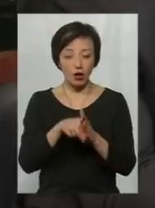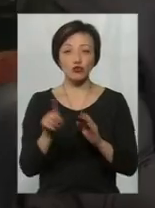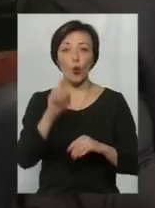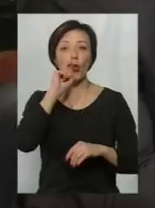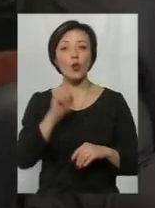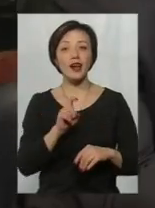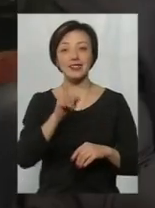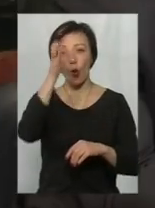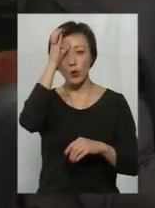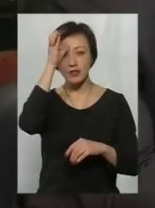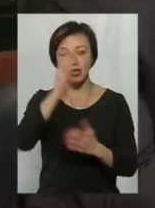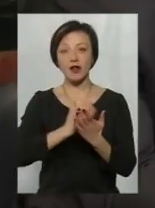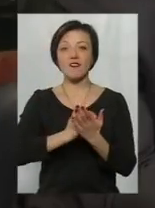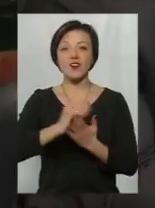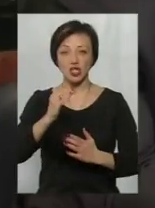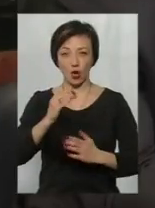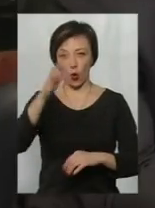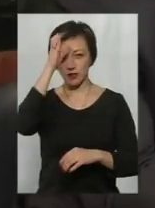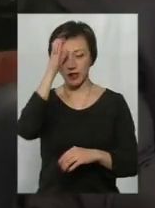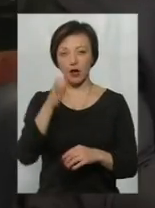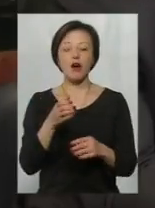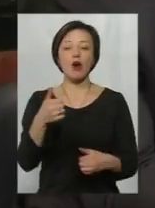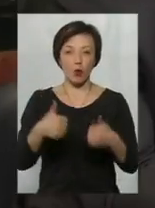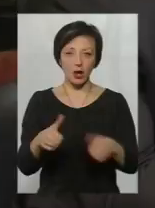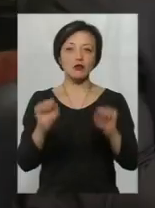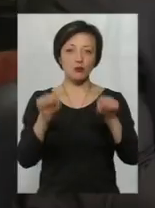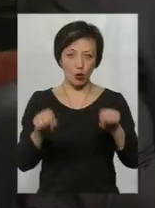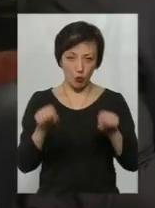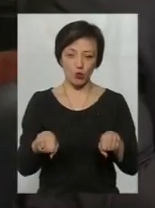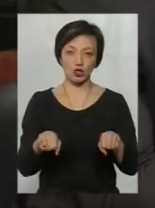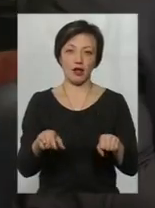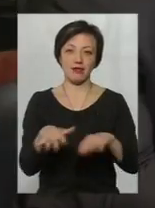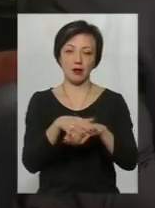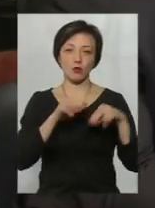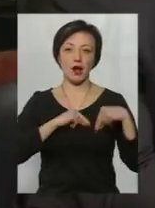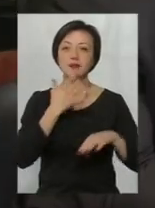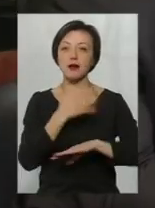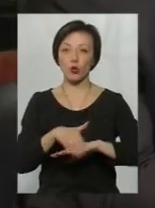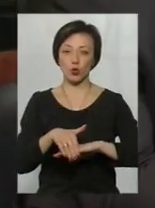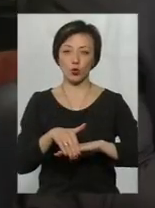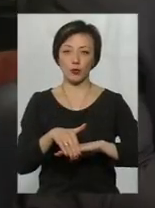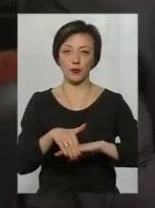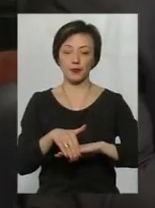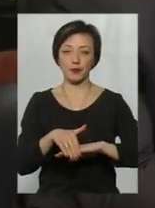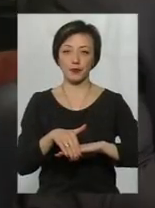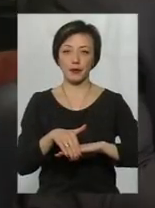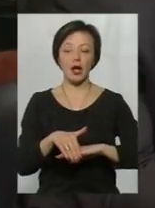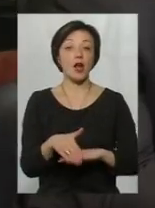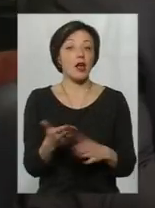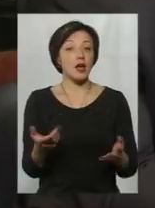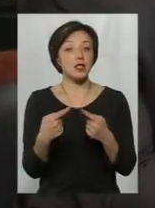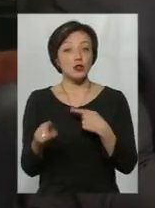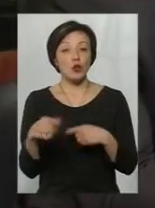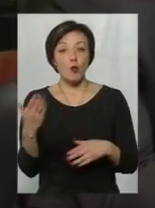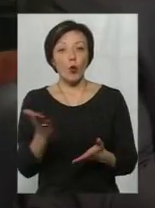українська освіта, вища освіта, абсолютно конкурентно, спроможна на ринку праці за кордоном. З іншого